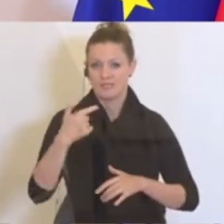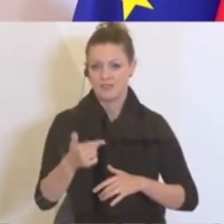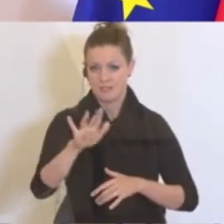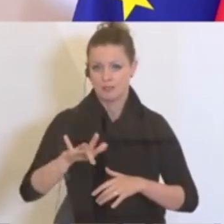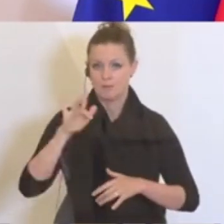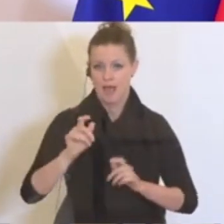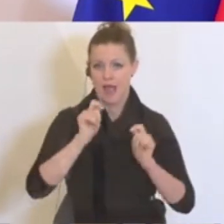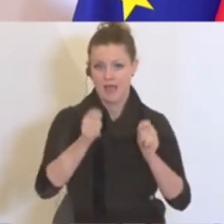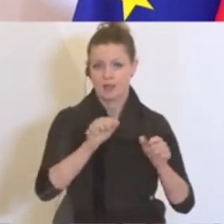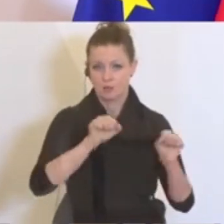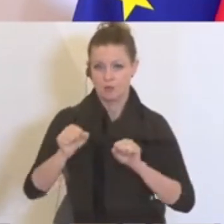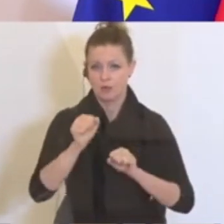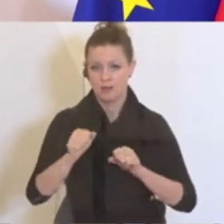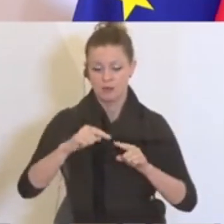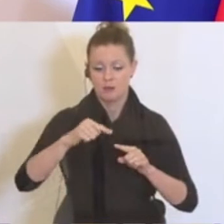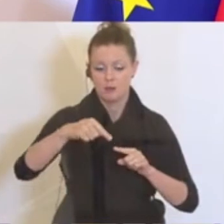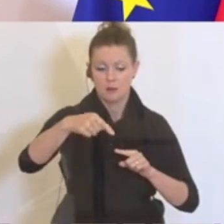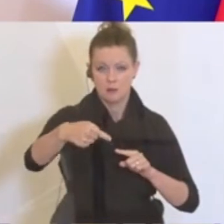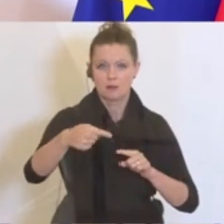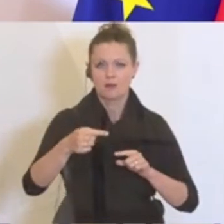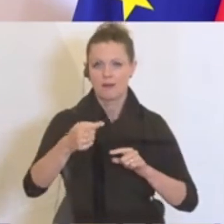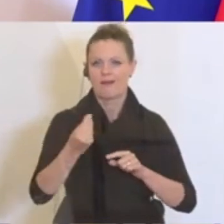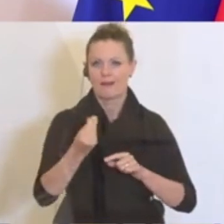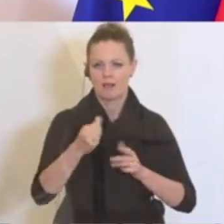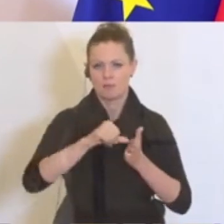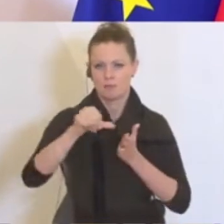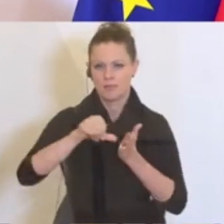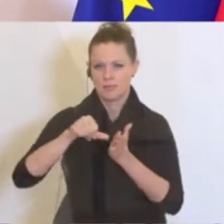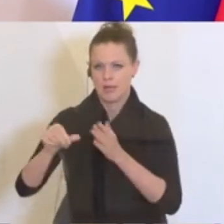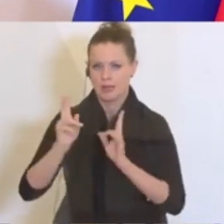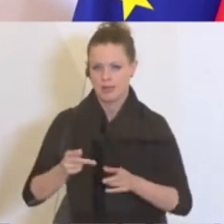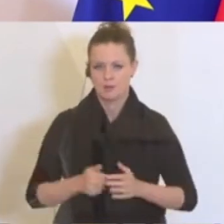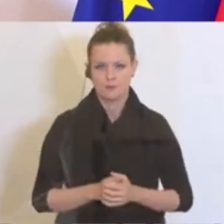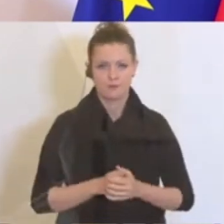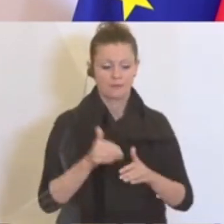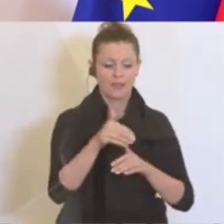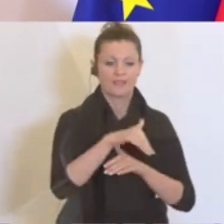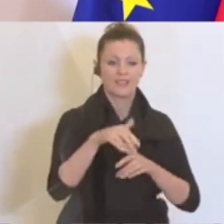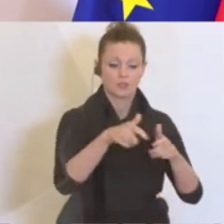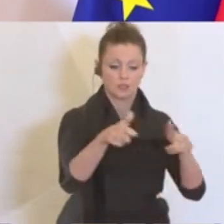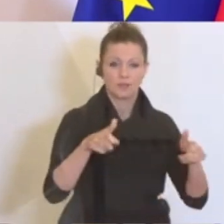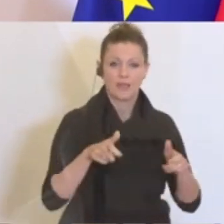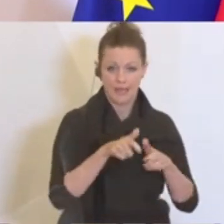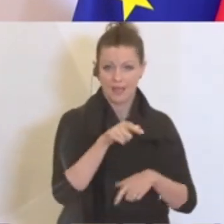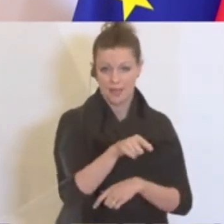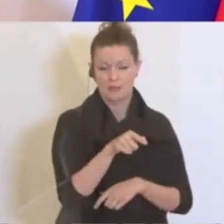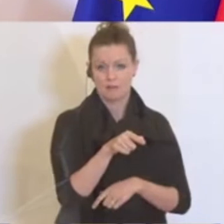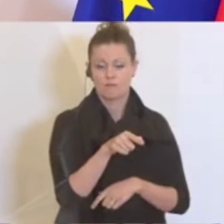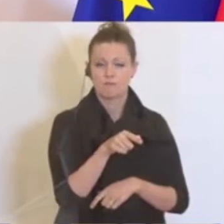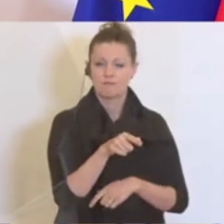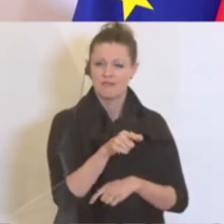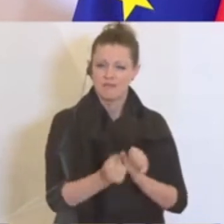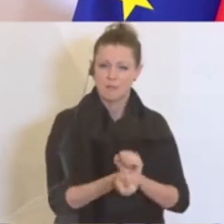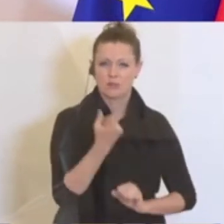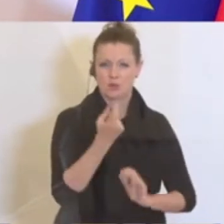und auch wenige Tage später kann das erste Geld fließen. Zum Wirtshauspaket. Wir haben eine